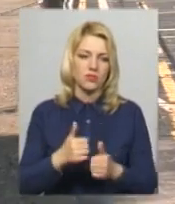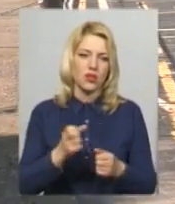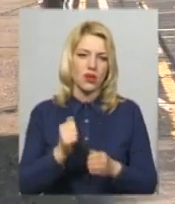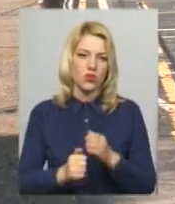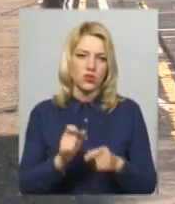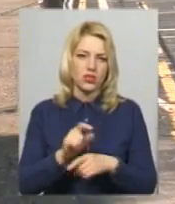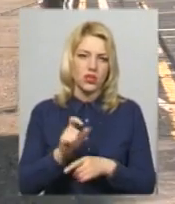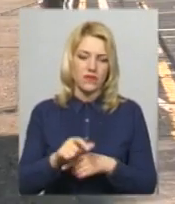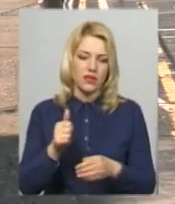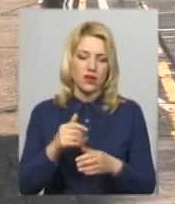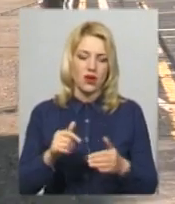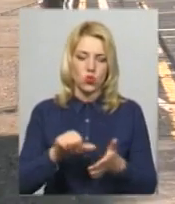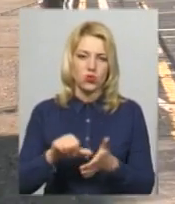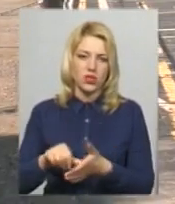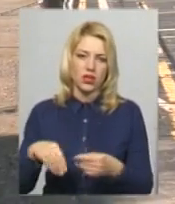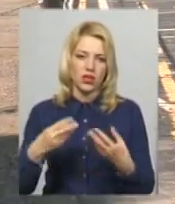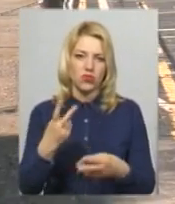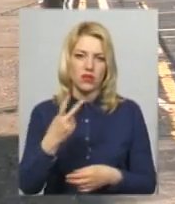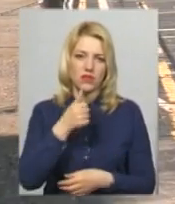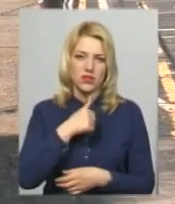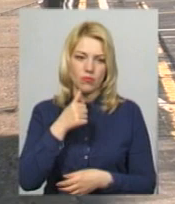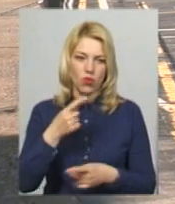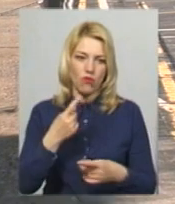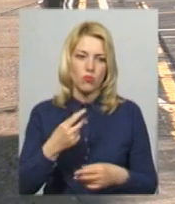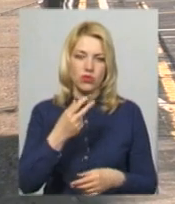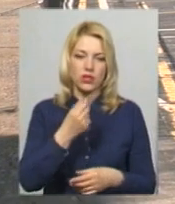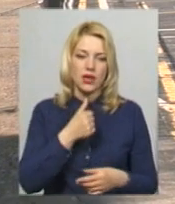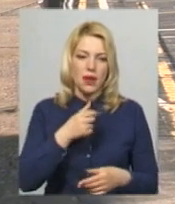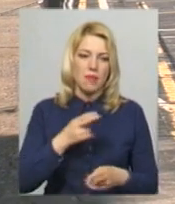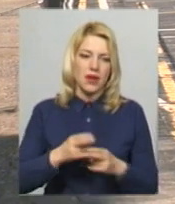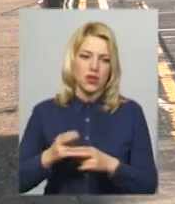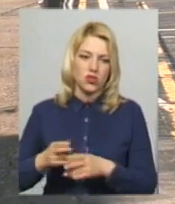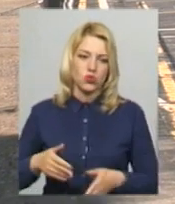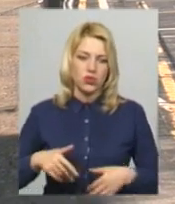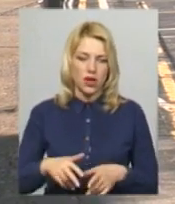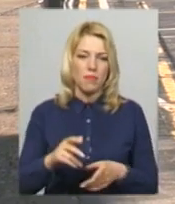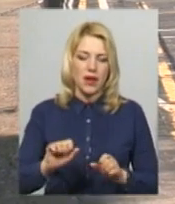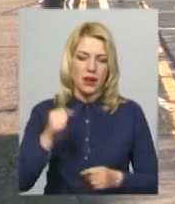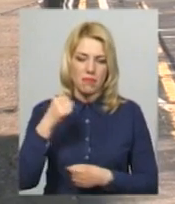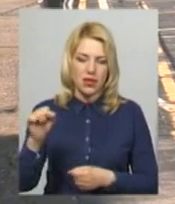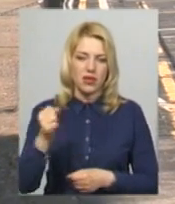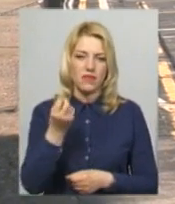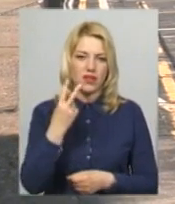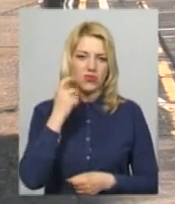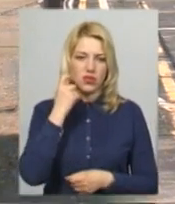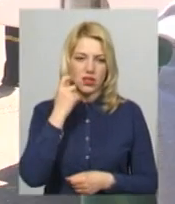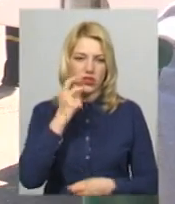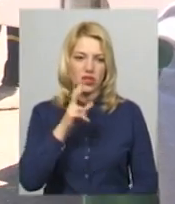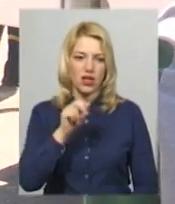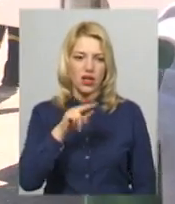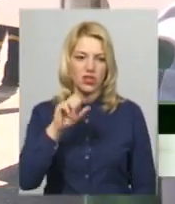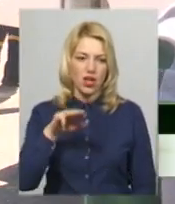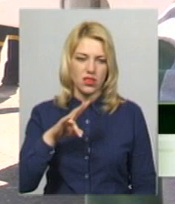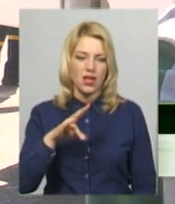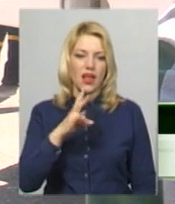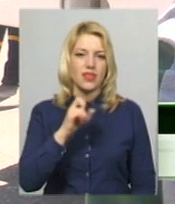кожне завдання учасникам дається дві спроби. У обох спробах в смузі перешкод переміг Нетішинський школяр, 12-річний Микола Качан. Я